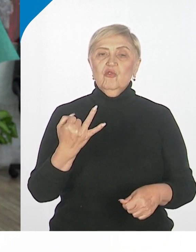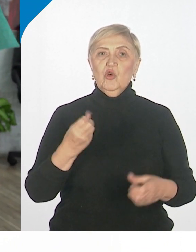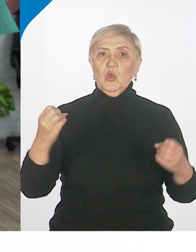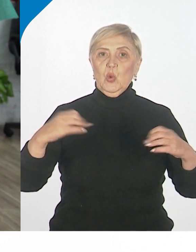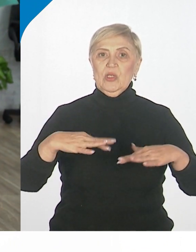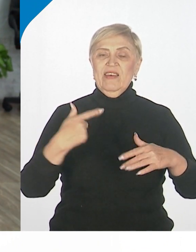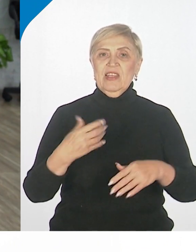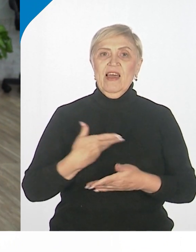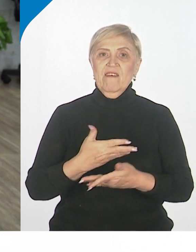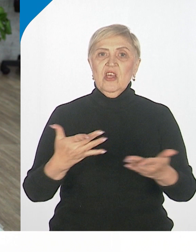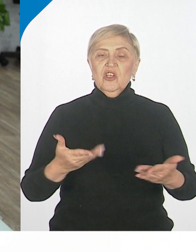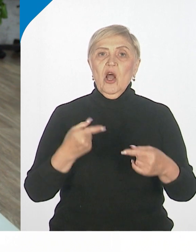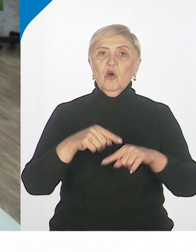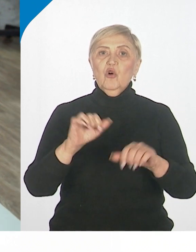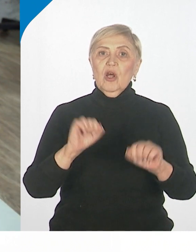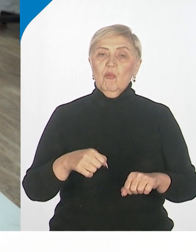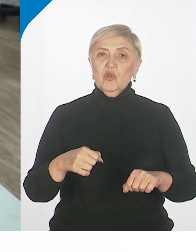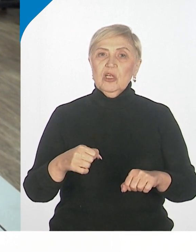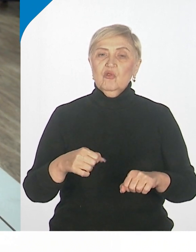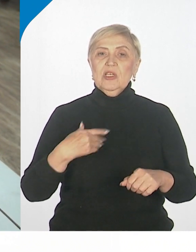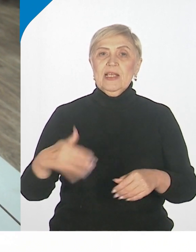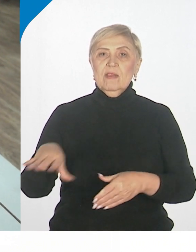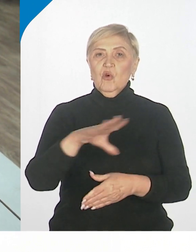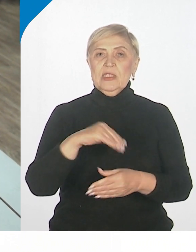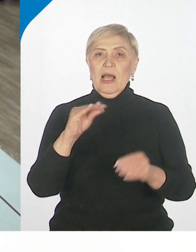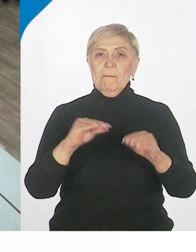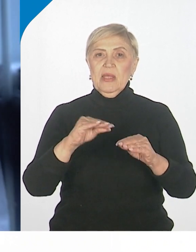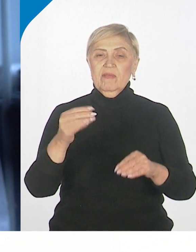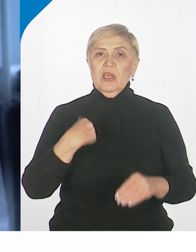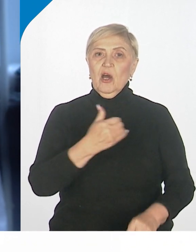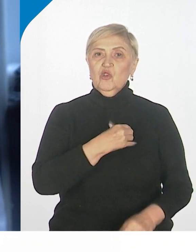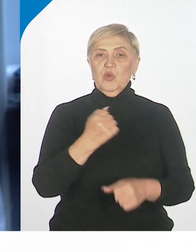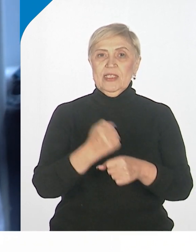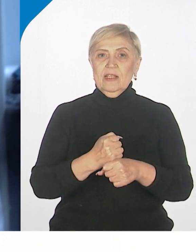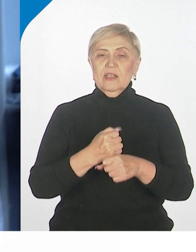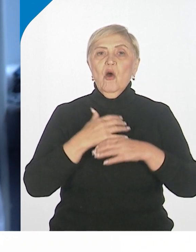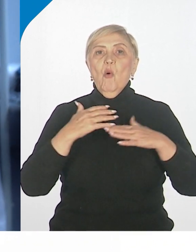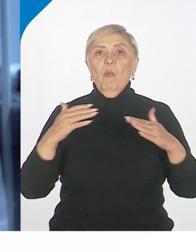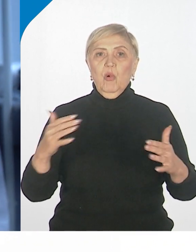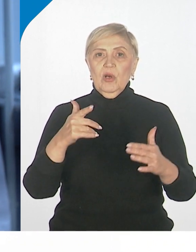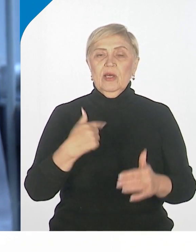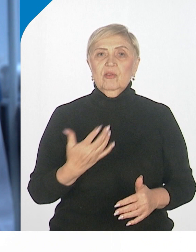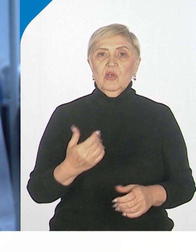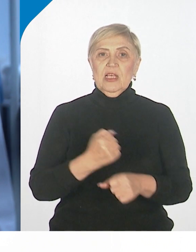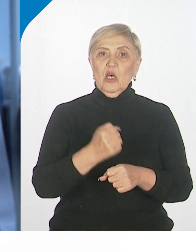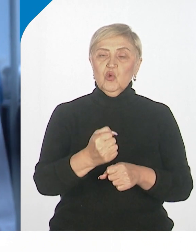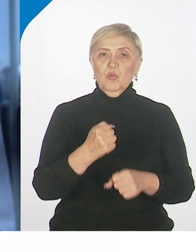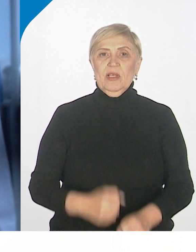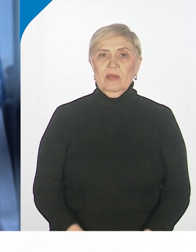будет комбинировать с базовыми и я хочу сделать это более доступно